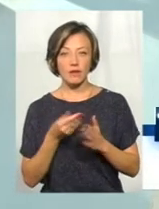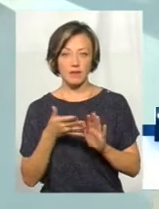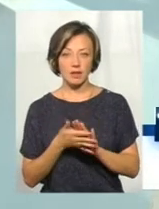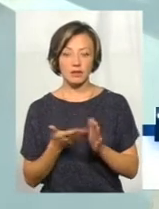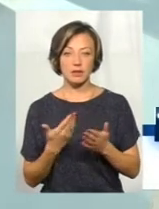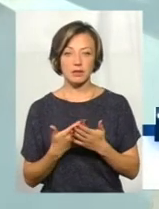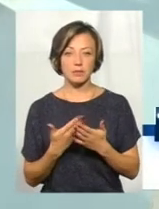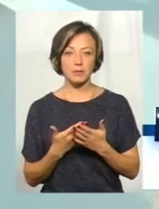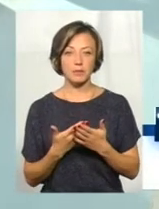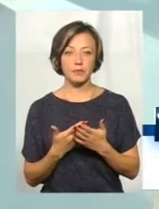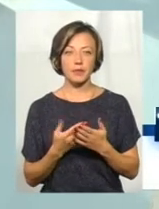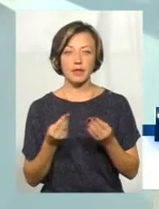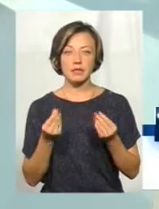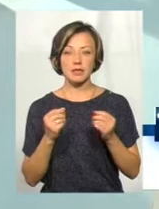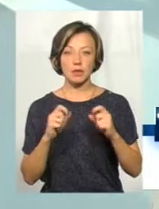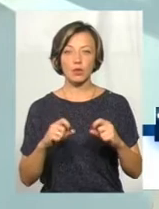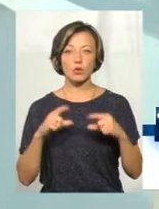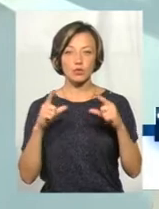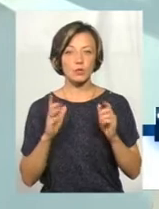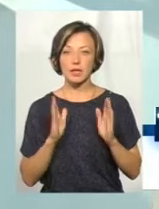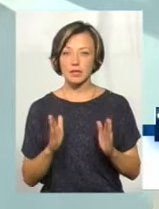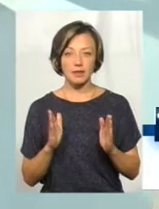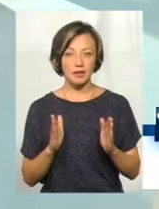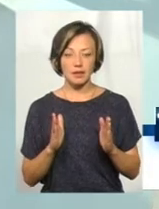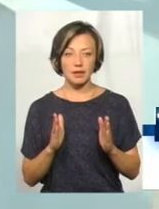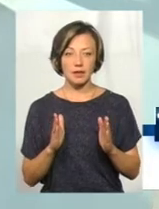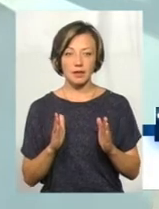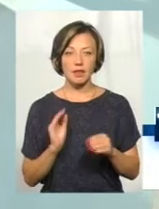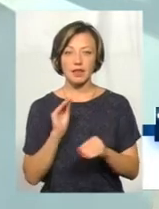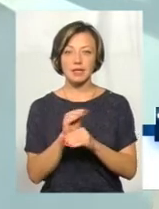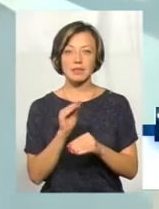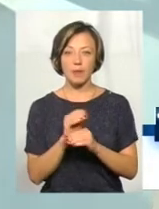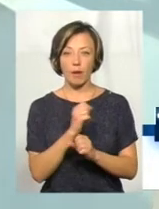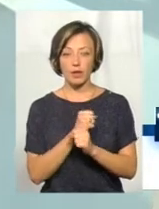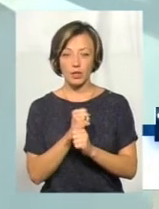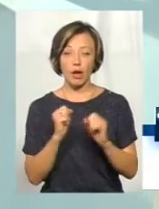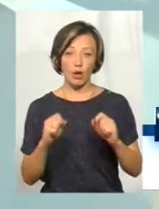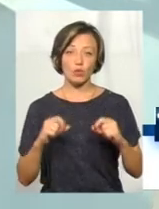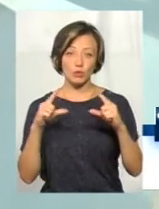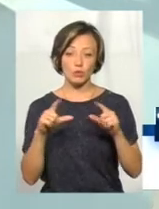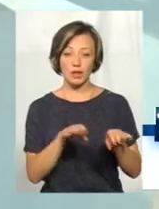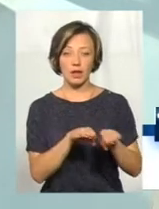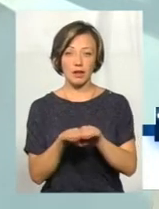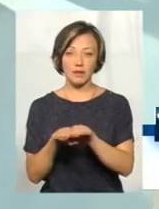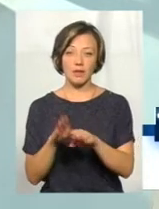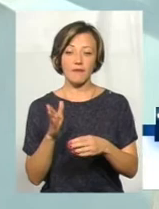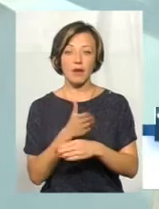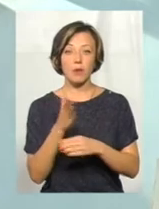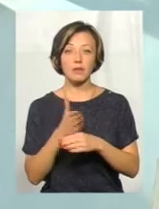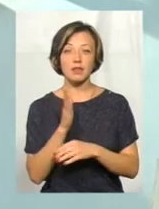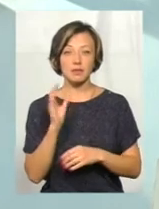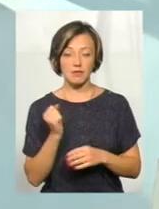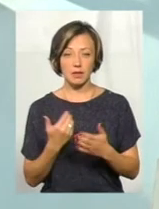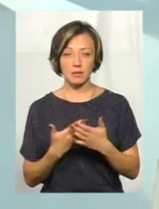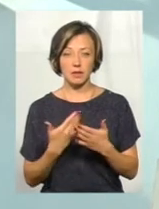ціни ростуть не тільки завдяки націнки аптечні, а вони ростуть ще на рівні виробництва,